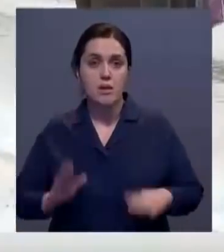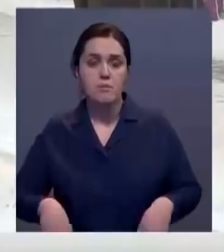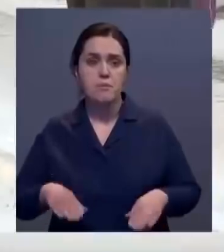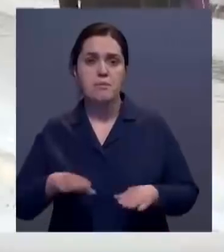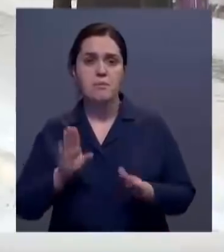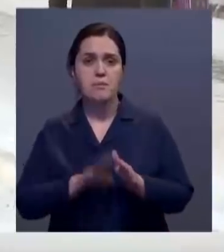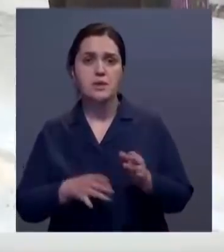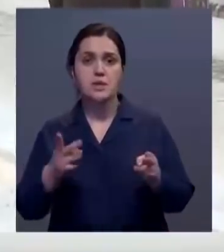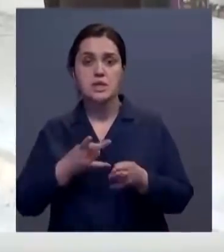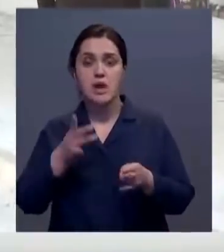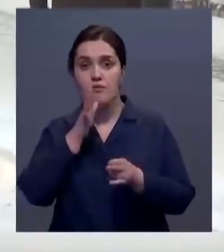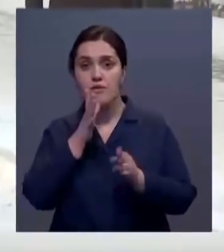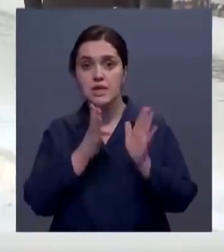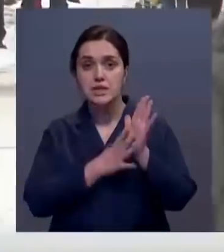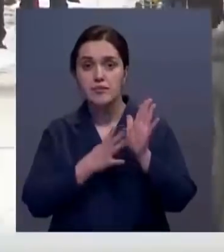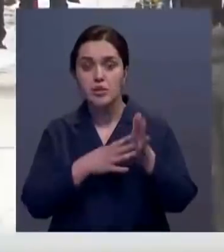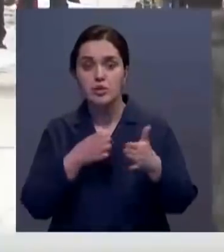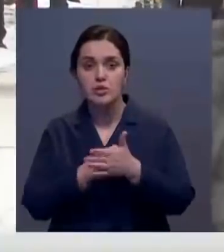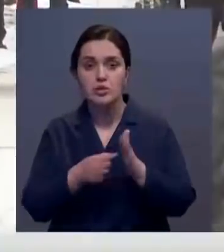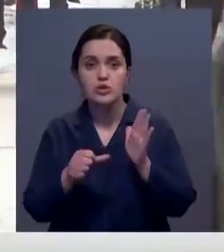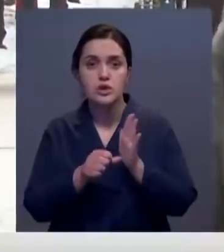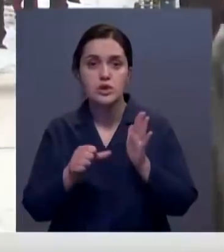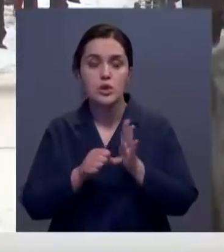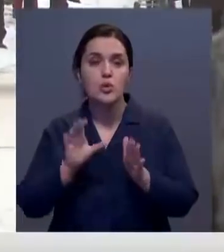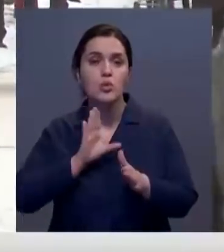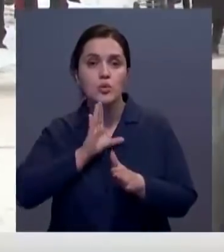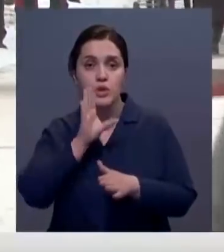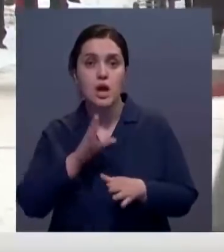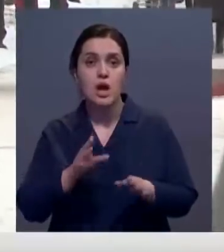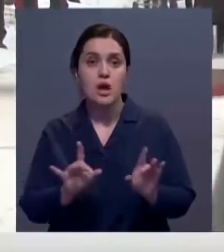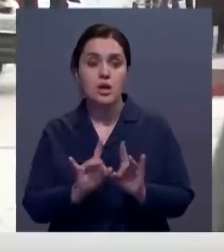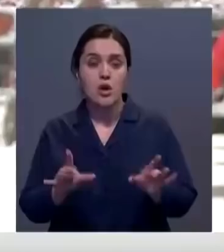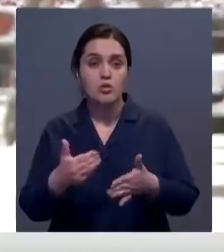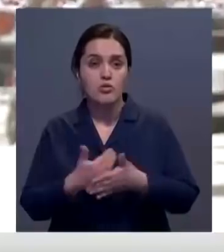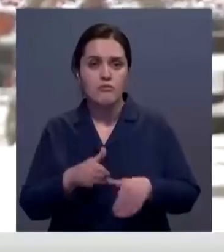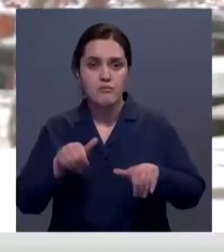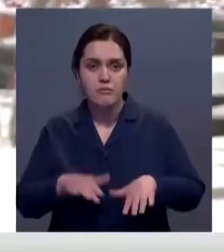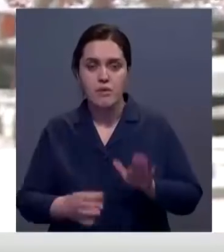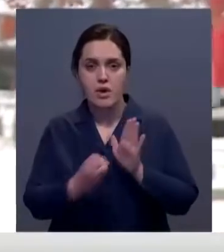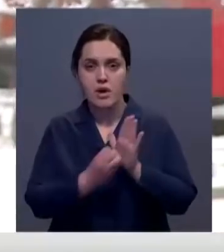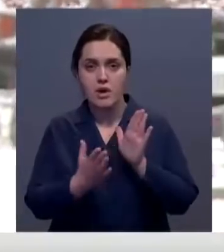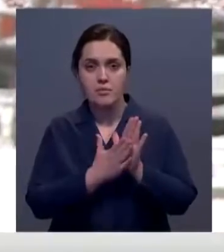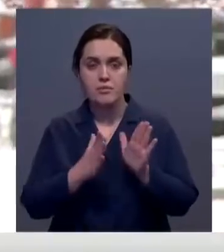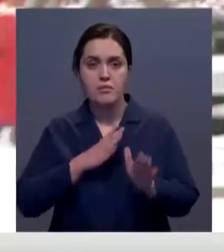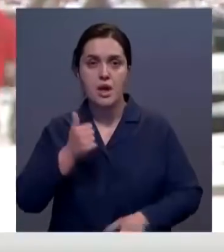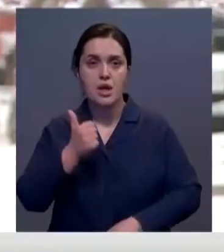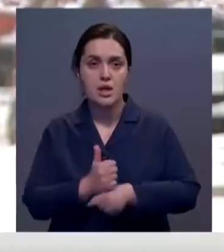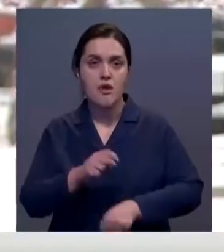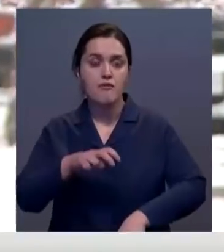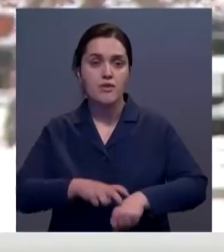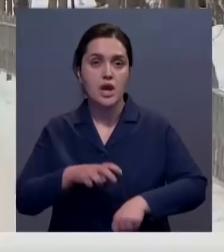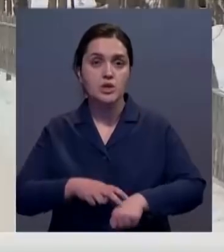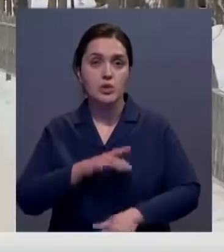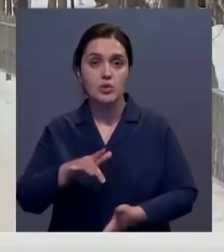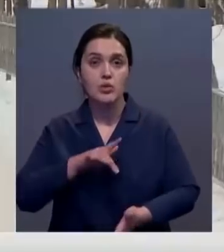особой необходимости с 9 часов вечера до 6 часов утра. Об этом говорится в новом постановлении главного санитарного врача региона.